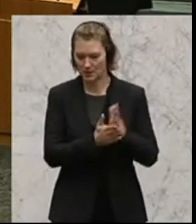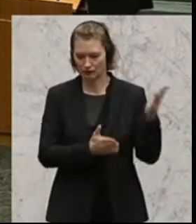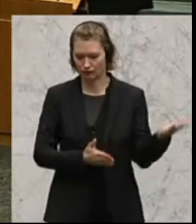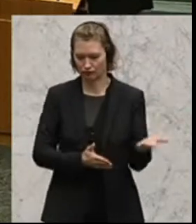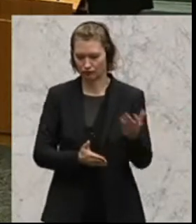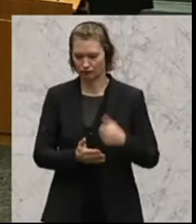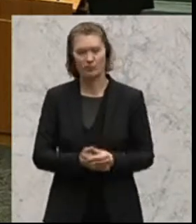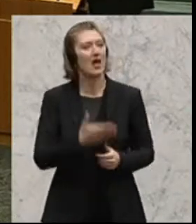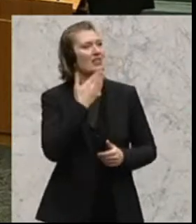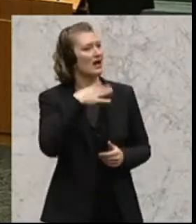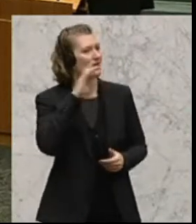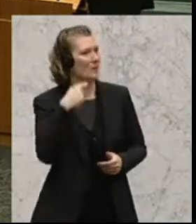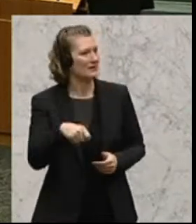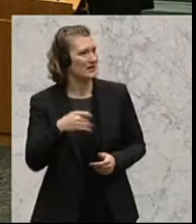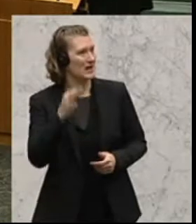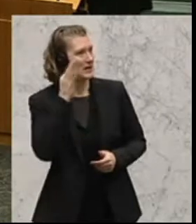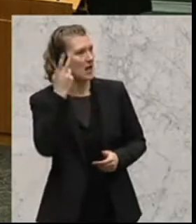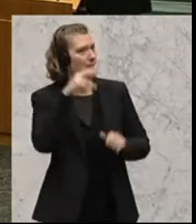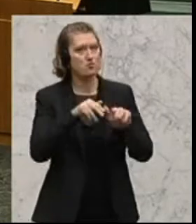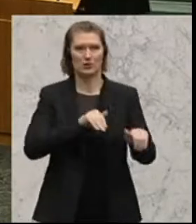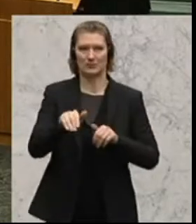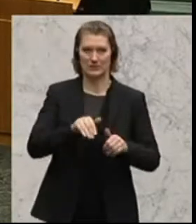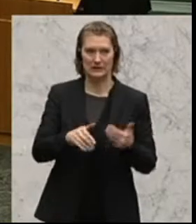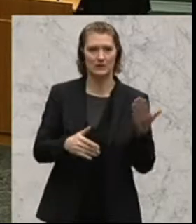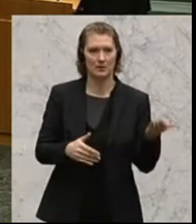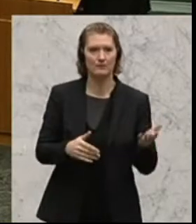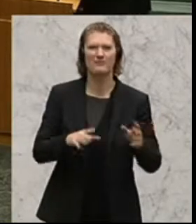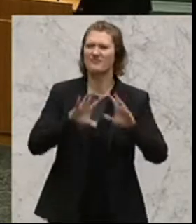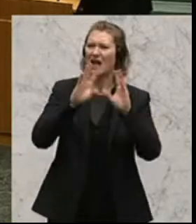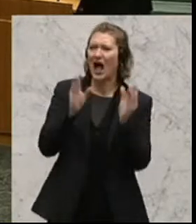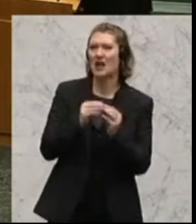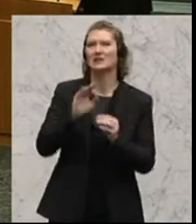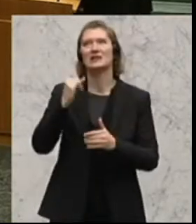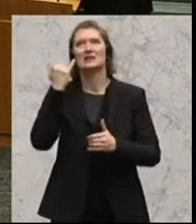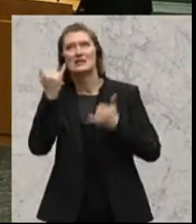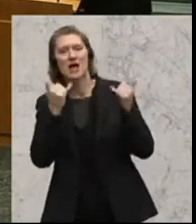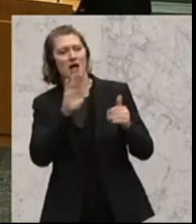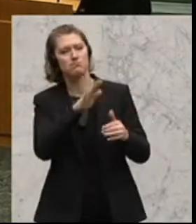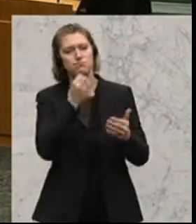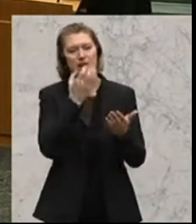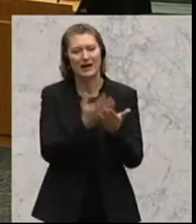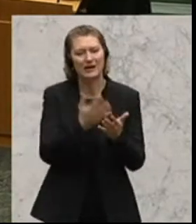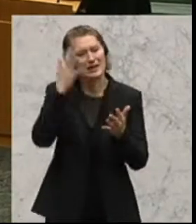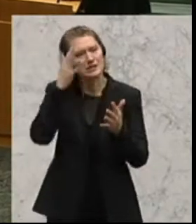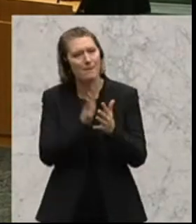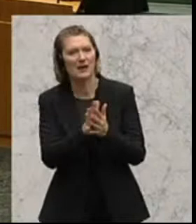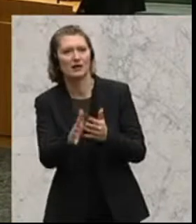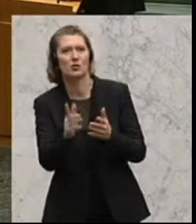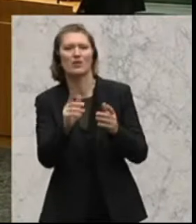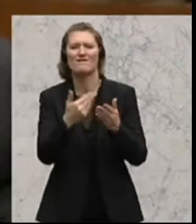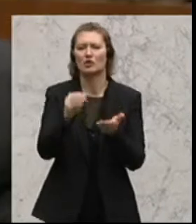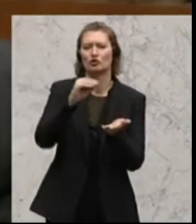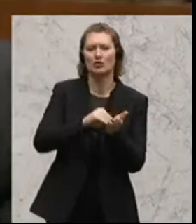Danke, Frau Präsidentin. Herr Bundesminister, über die Interpretationen des Berichts der Kommission der